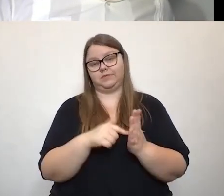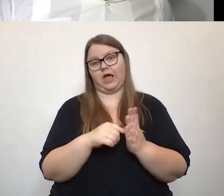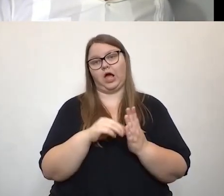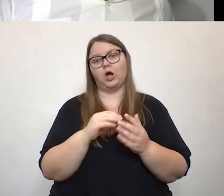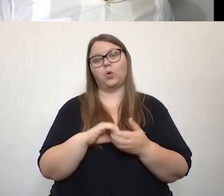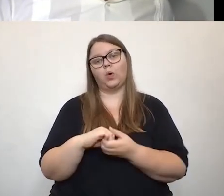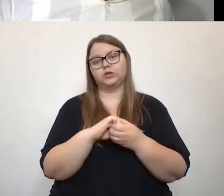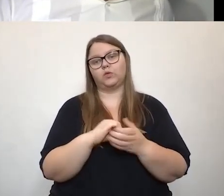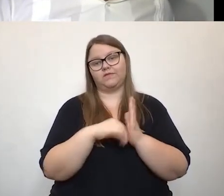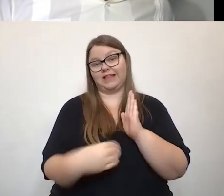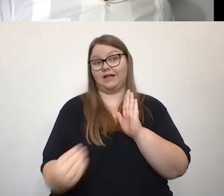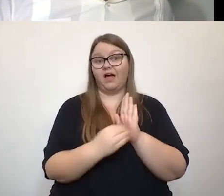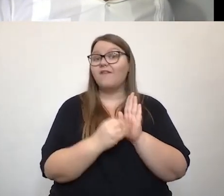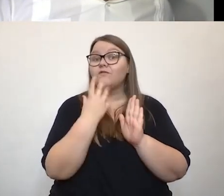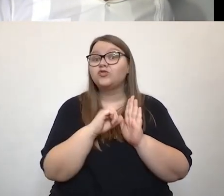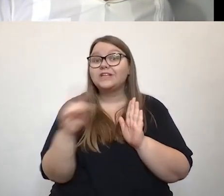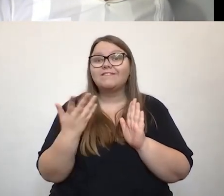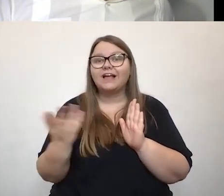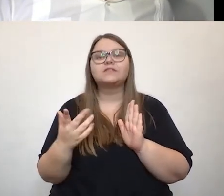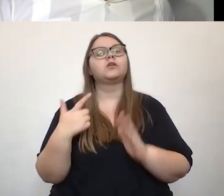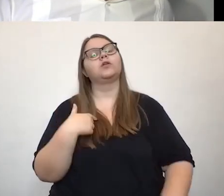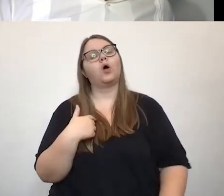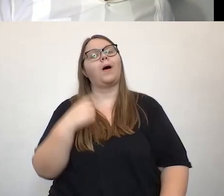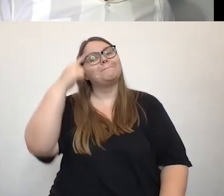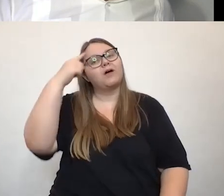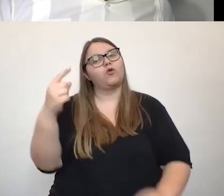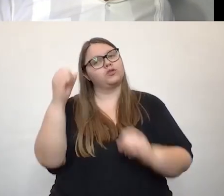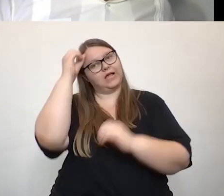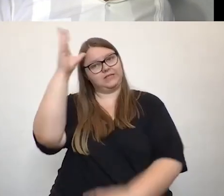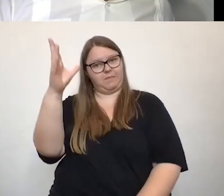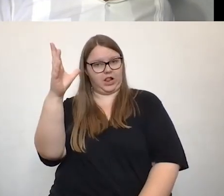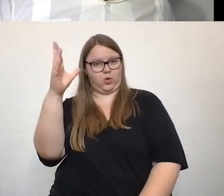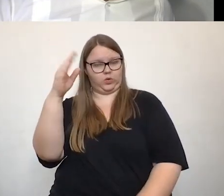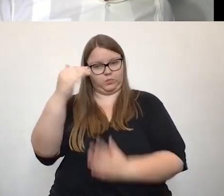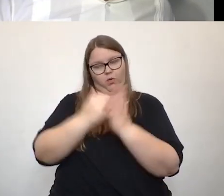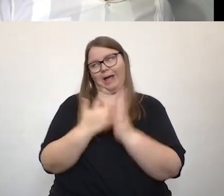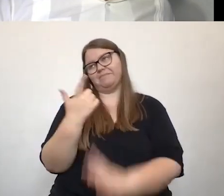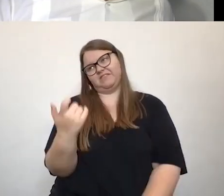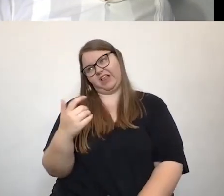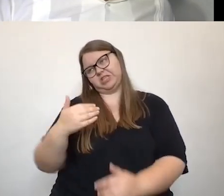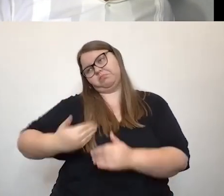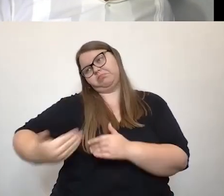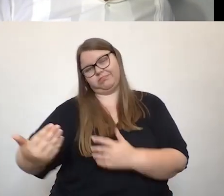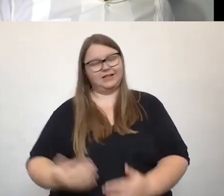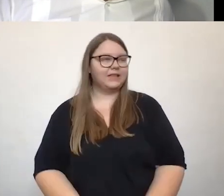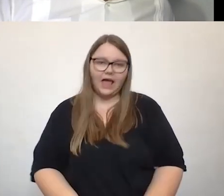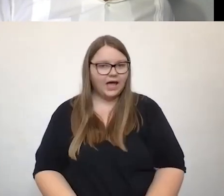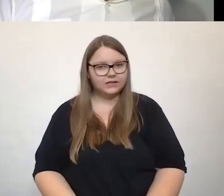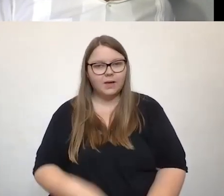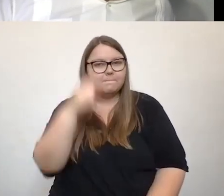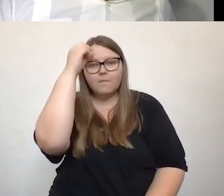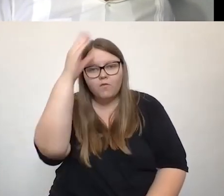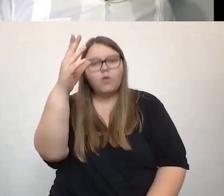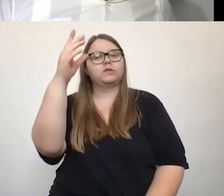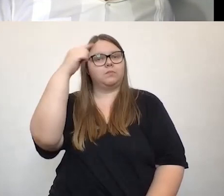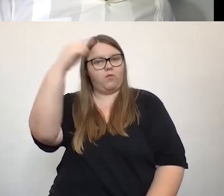Koalitionsvertrag lesen, dass wieder 20 Programme zur Bewusstseinsbildung gestartet werden. Also wir haben so viel Bewusstsein gebildet, mir reicht es langsam. Ich will jetzt